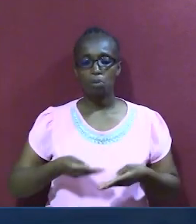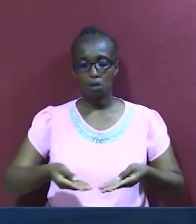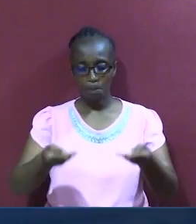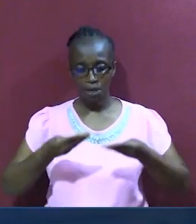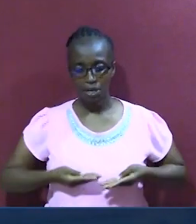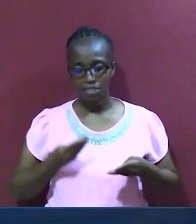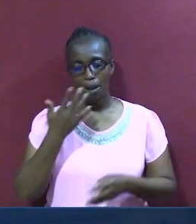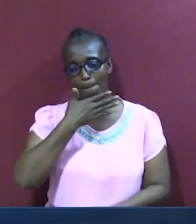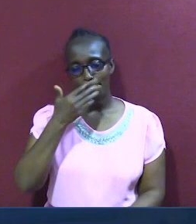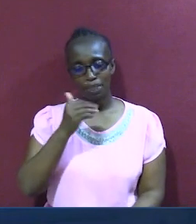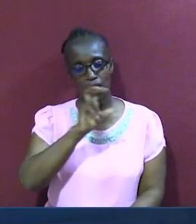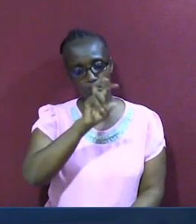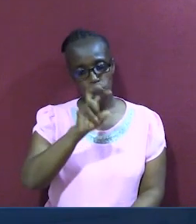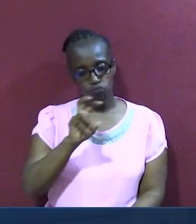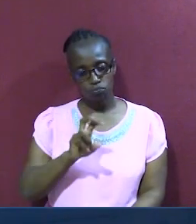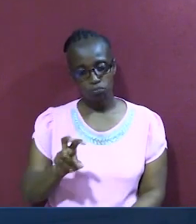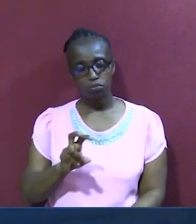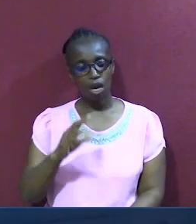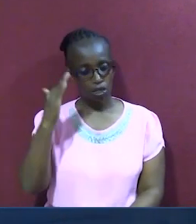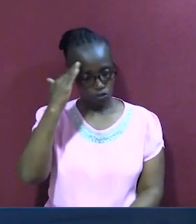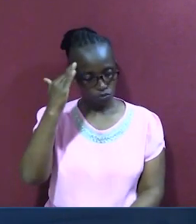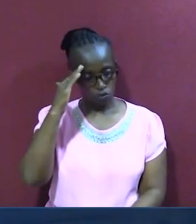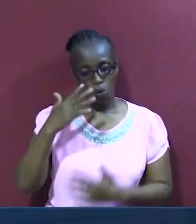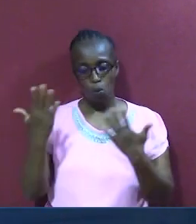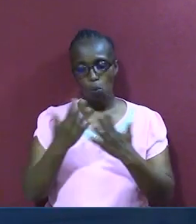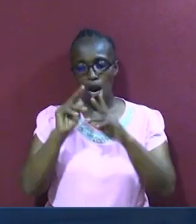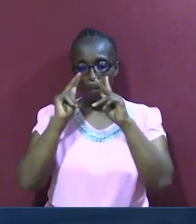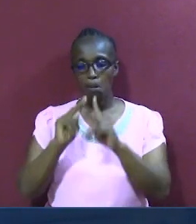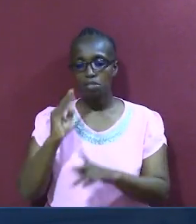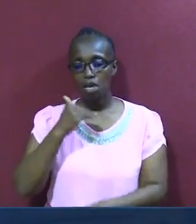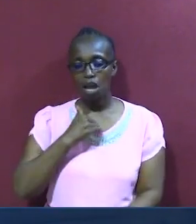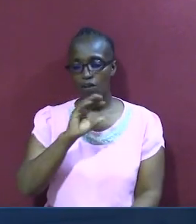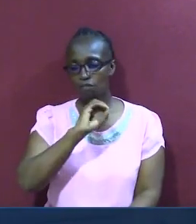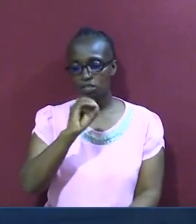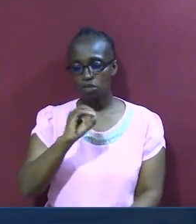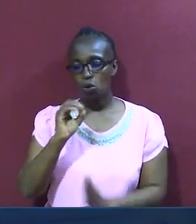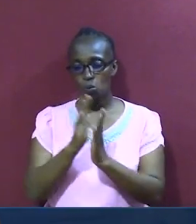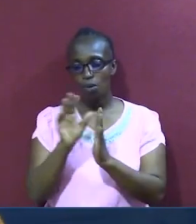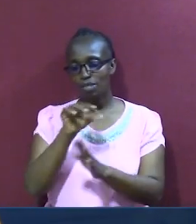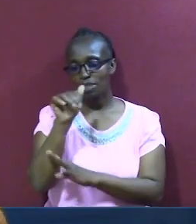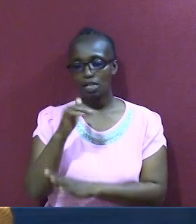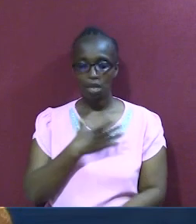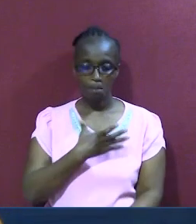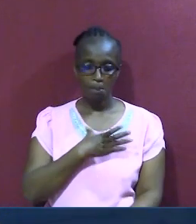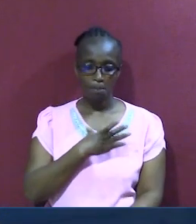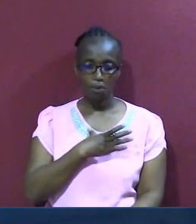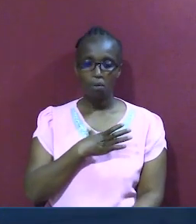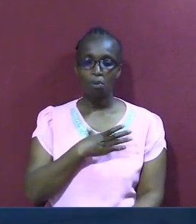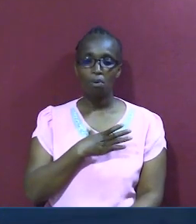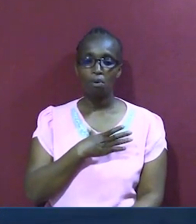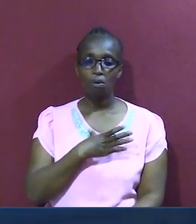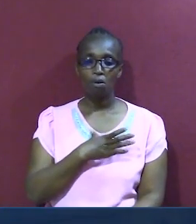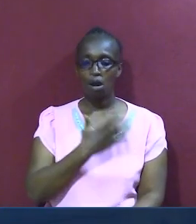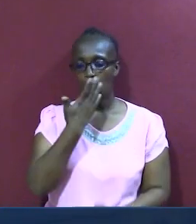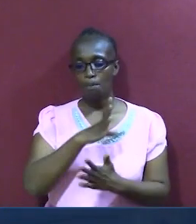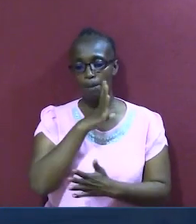ambapo umeweza na kukosa amani, kwa wale wengine, ambapo umeweza, yani na kukosa, kutafuta,